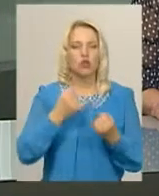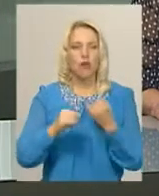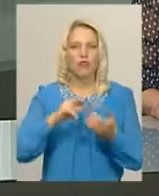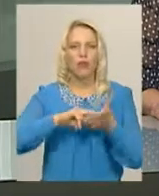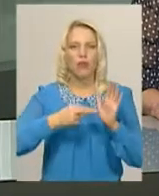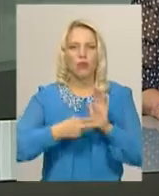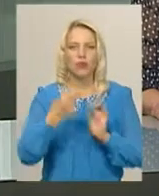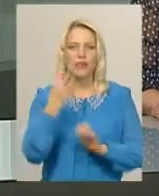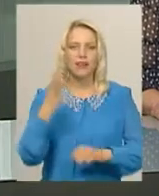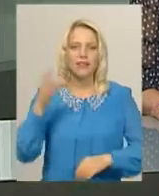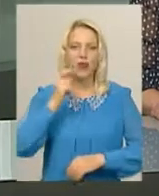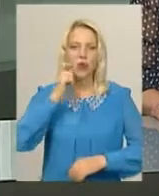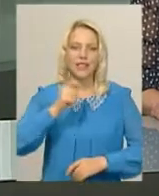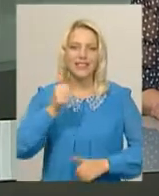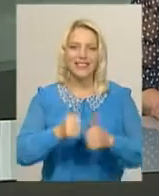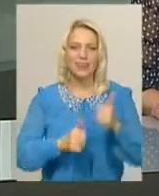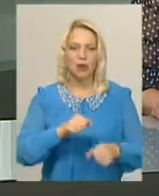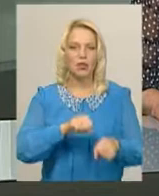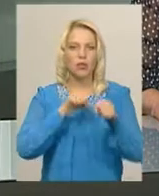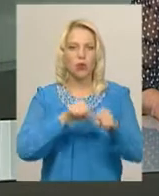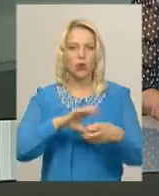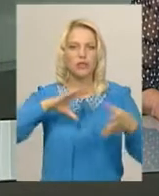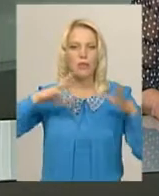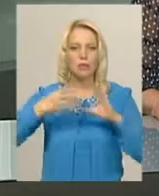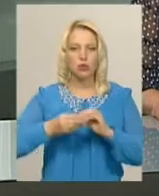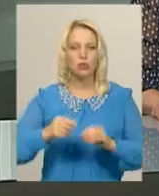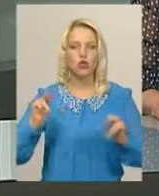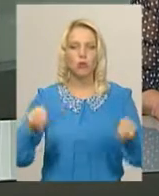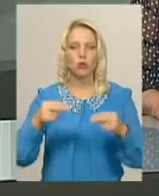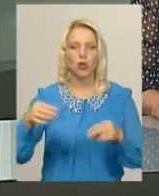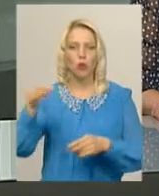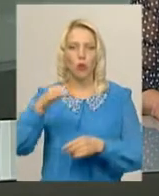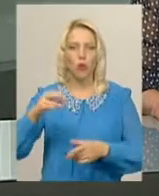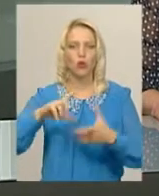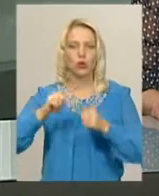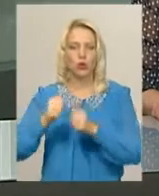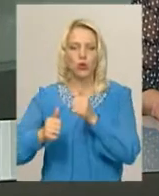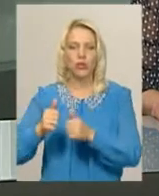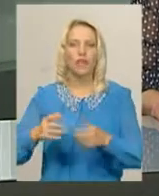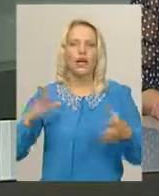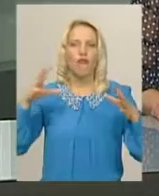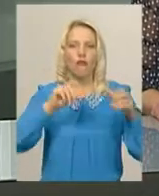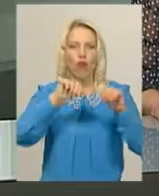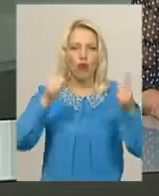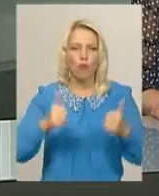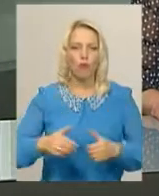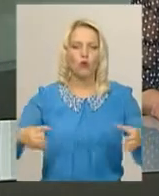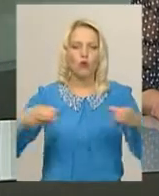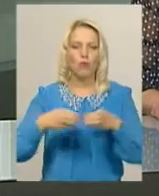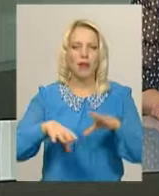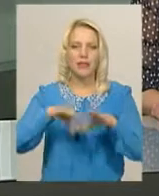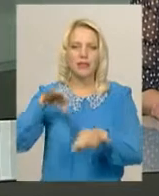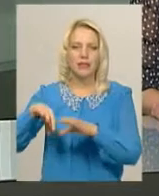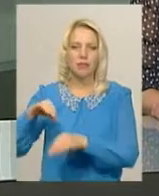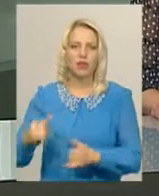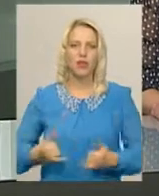всеукраїнських змагання з боксу, тому за підсумками чемпіонату області та турніру формують збірні команди Хмельниччини для участі в національних